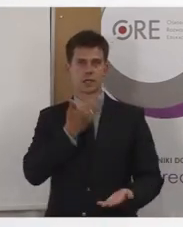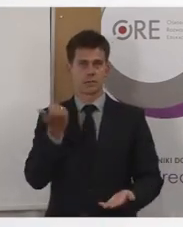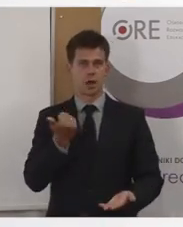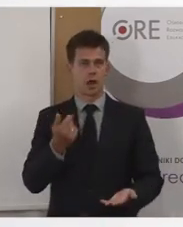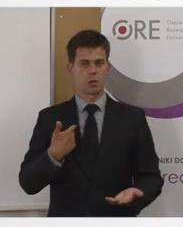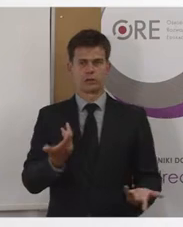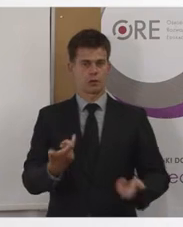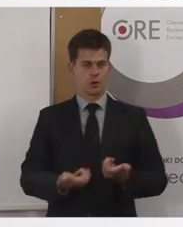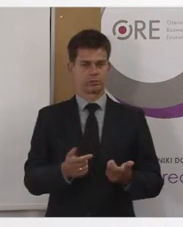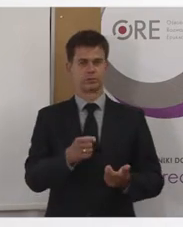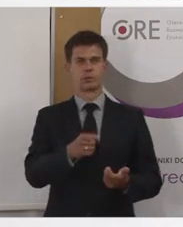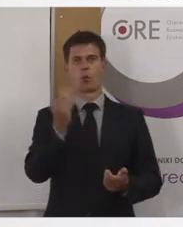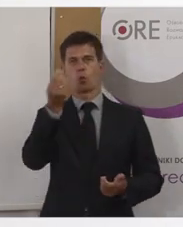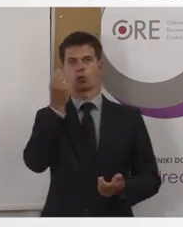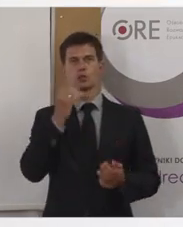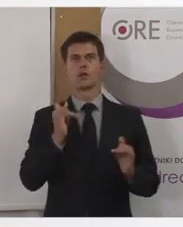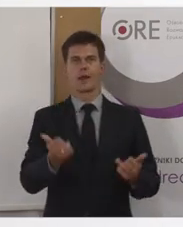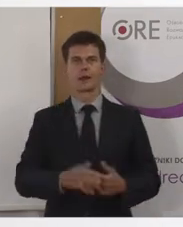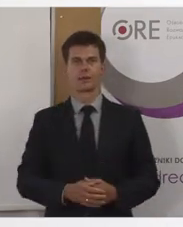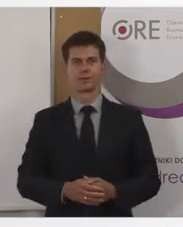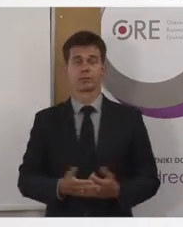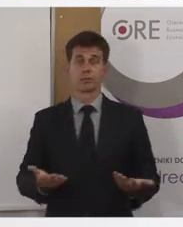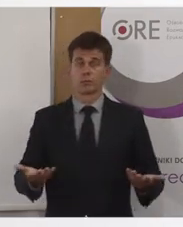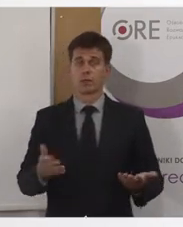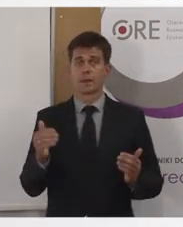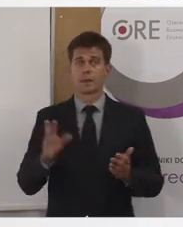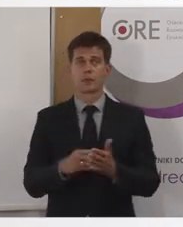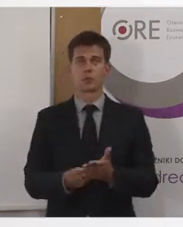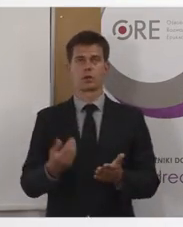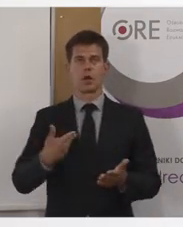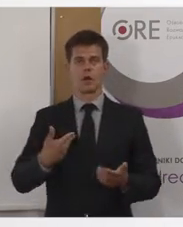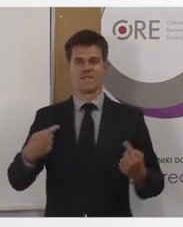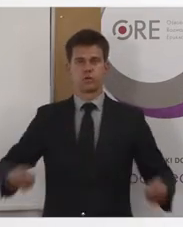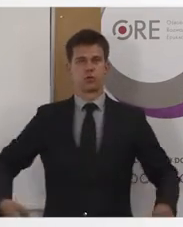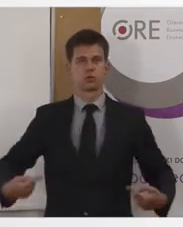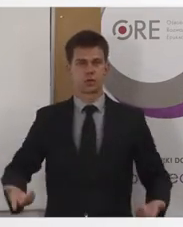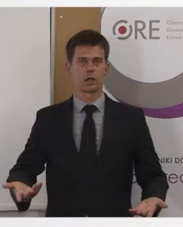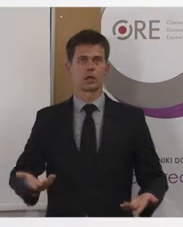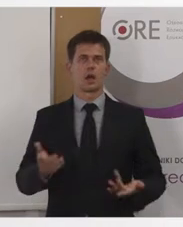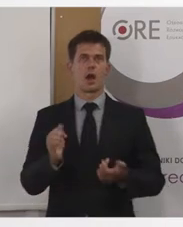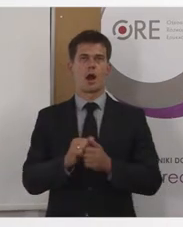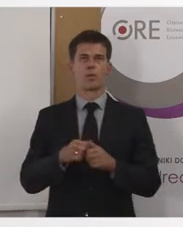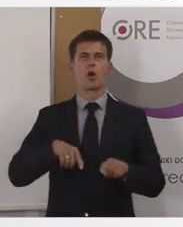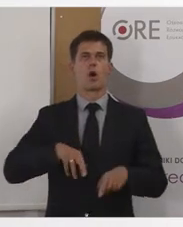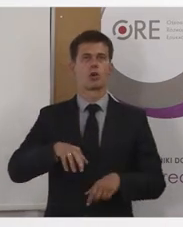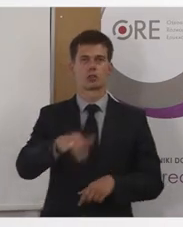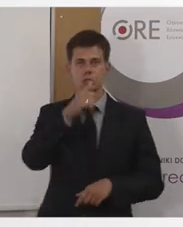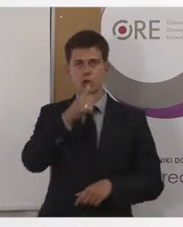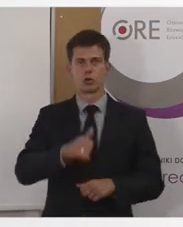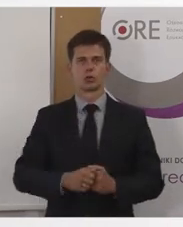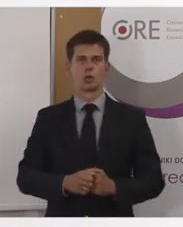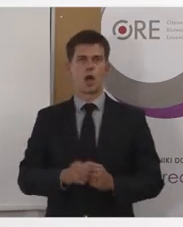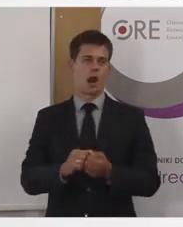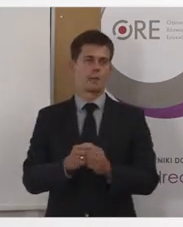posiadające takie właśnie zdolności manualnych, na przykład nie mogących poruszać kończynami